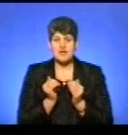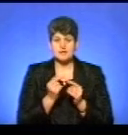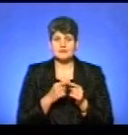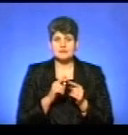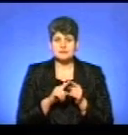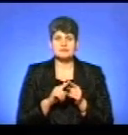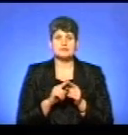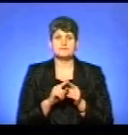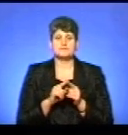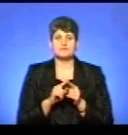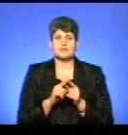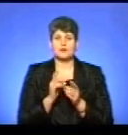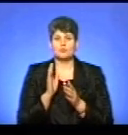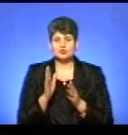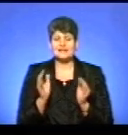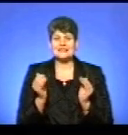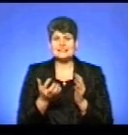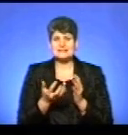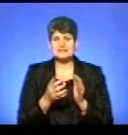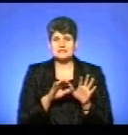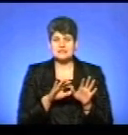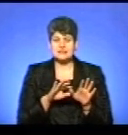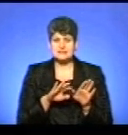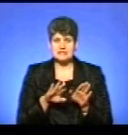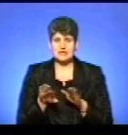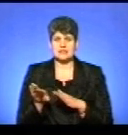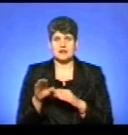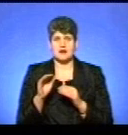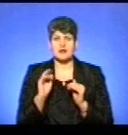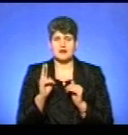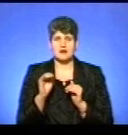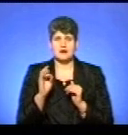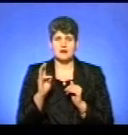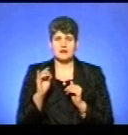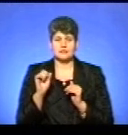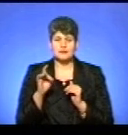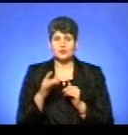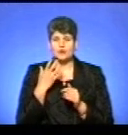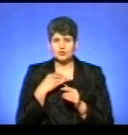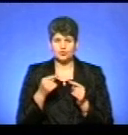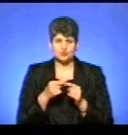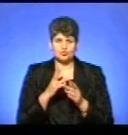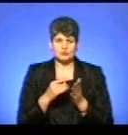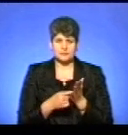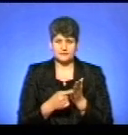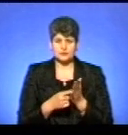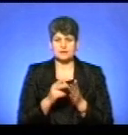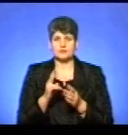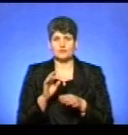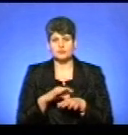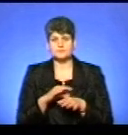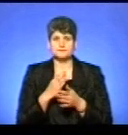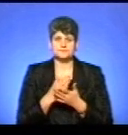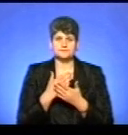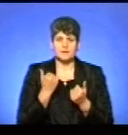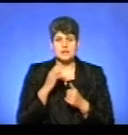зняття тих обмежень, буде після останнього випадку спалаху сказу на ті території. Так що, якщо навіть ці інші виді тварин, може